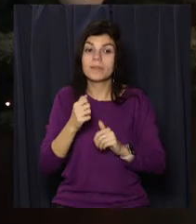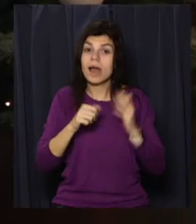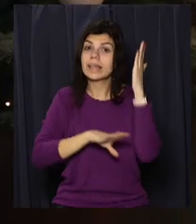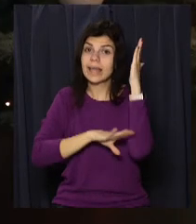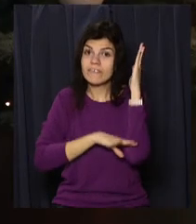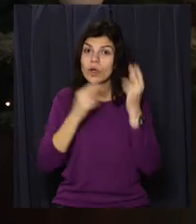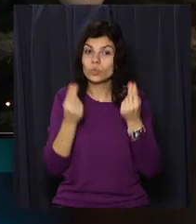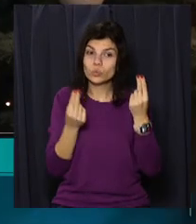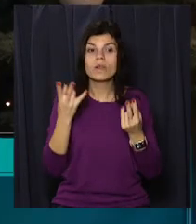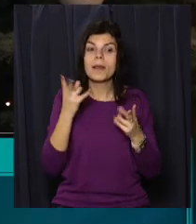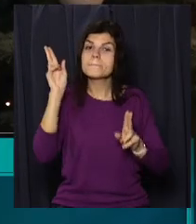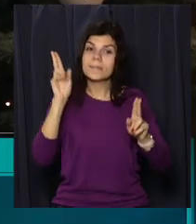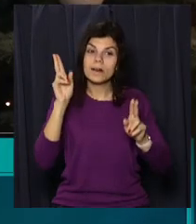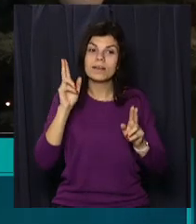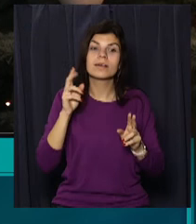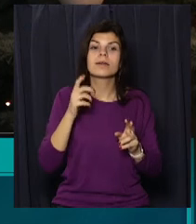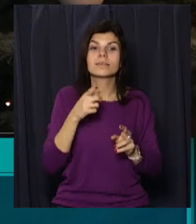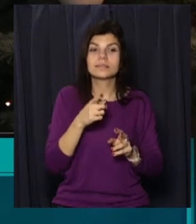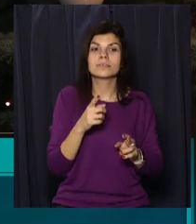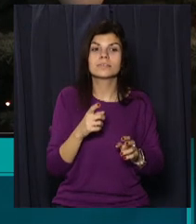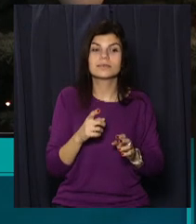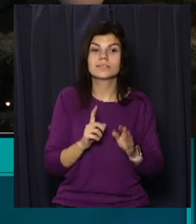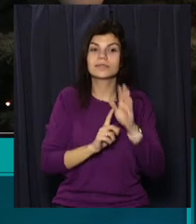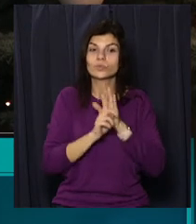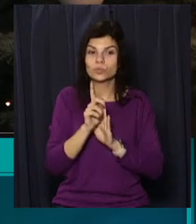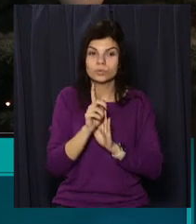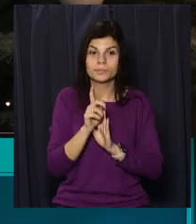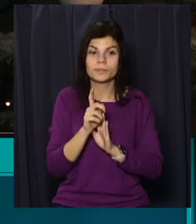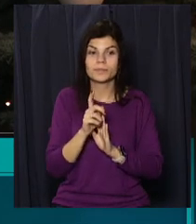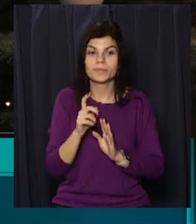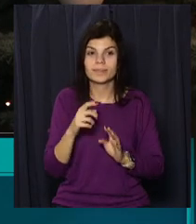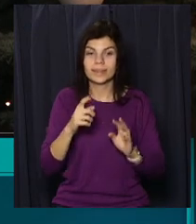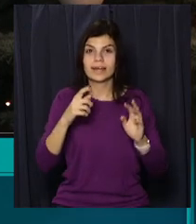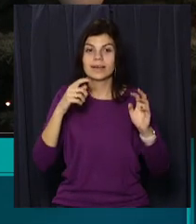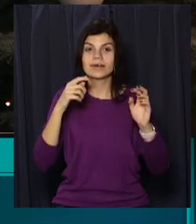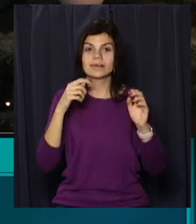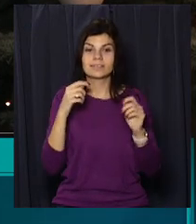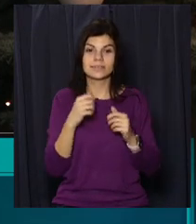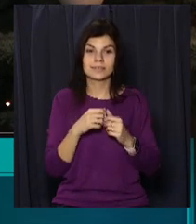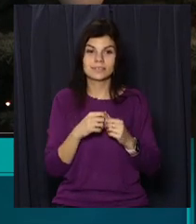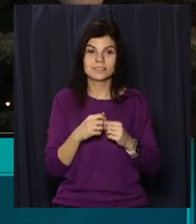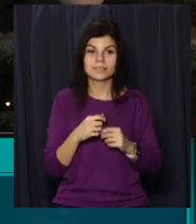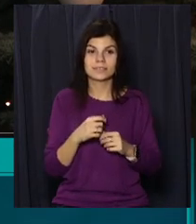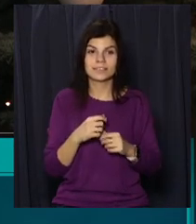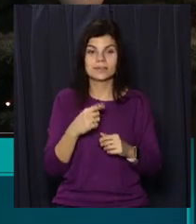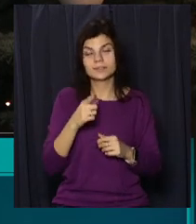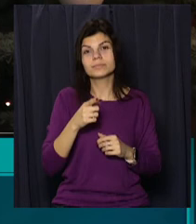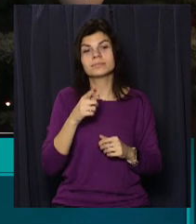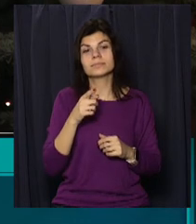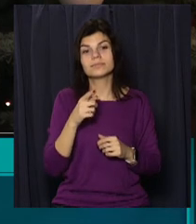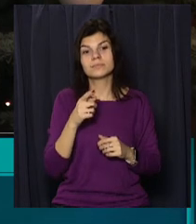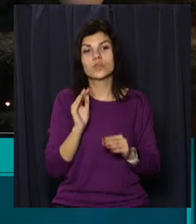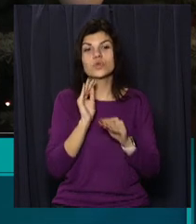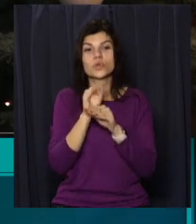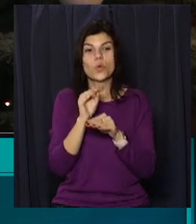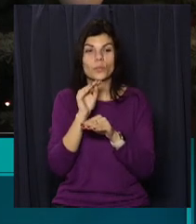Звісно, ми починаємо з гірлянди. Значало вглубь ми вішаємо гірлянду, а потім вже починаємо додати. Я